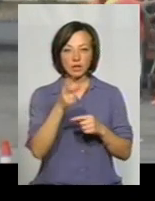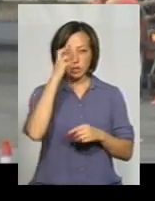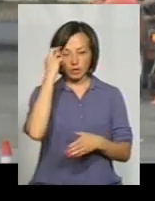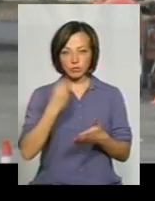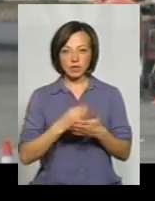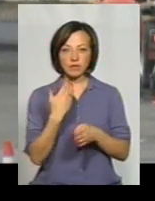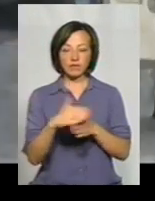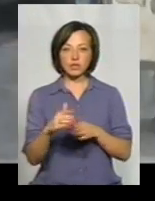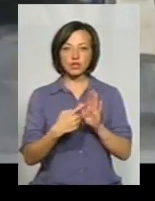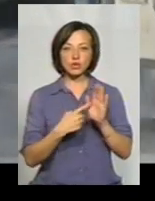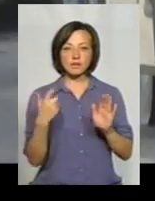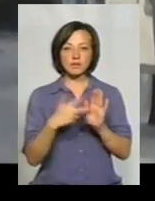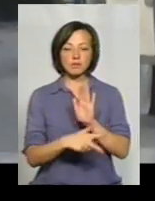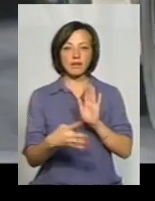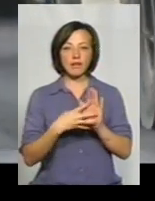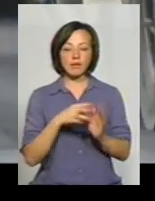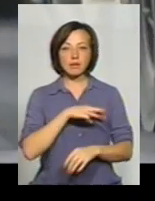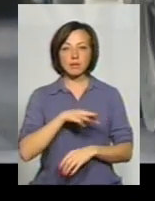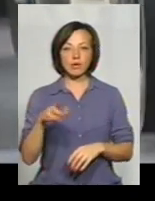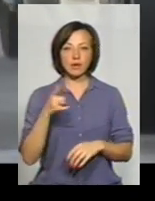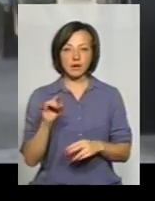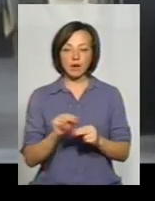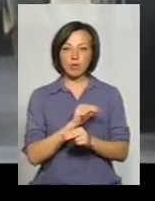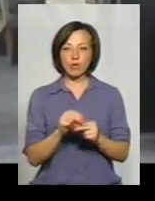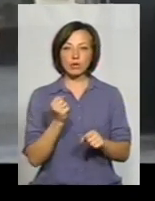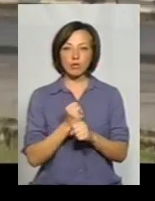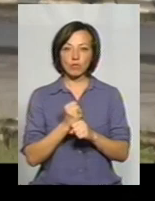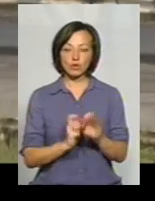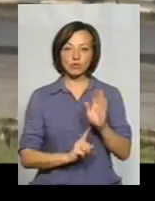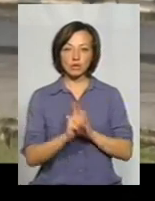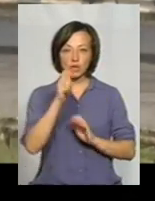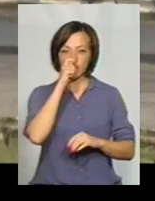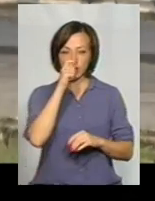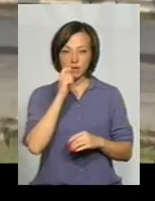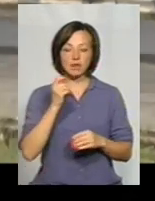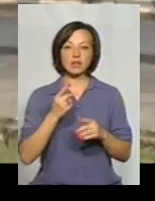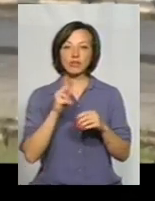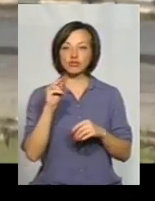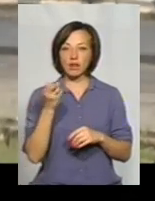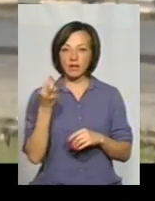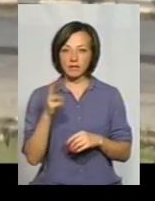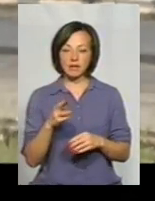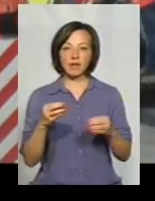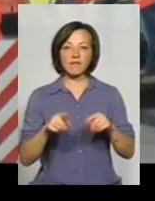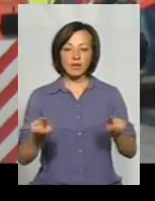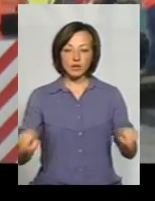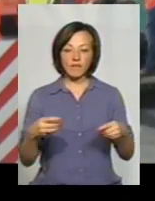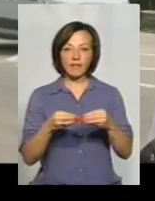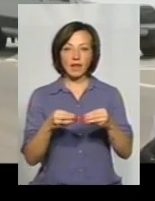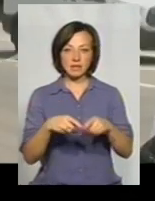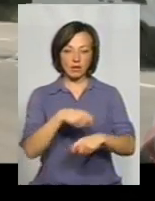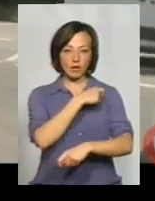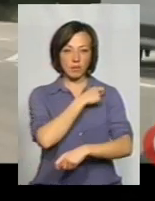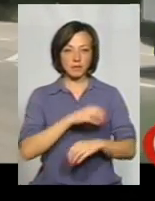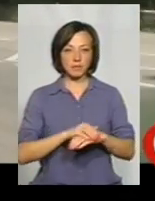бюджету виділили 689 мільйонів гривень. Ремонтні роботи розпочали у квітні. На червень відновлено 10 кілометрів проїжджої частини.